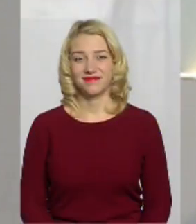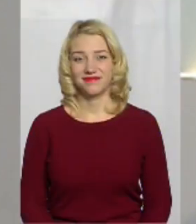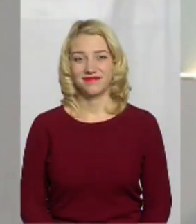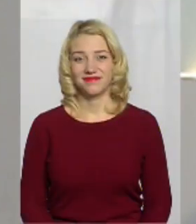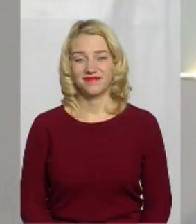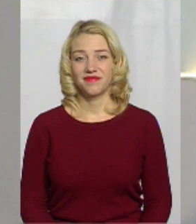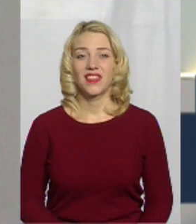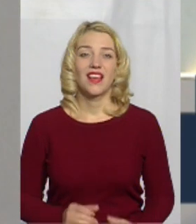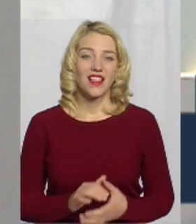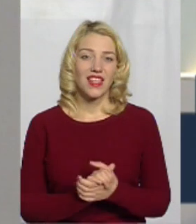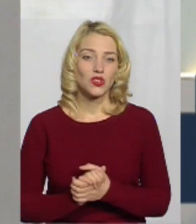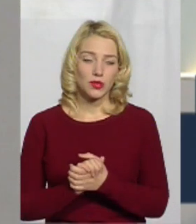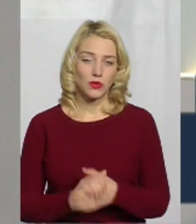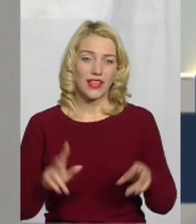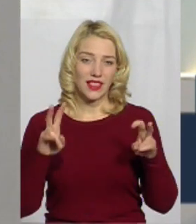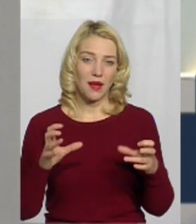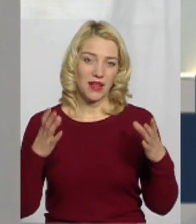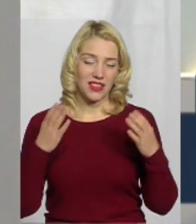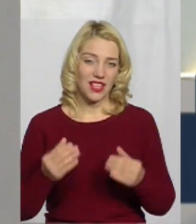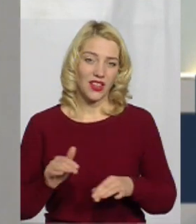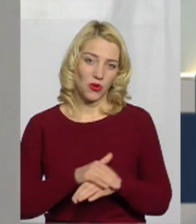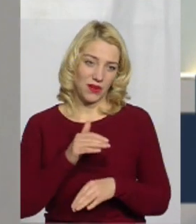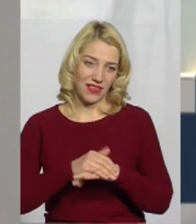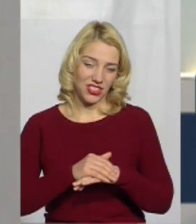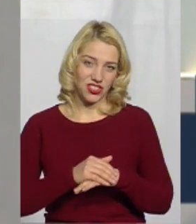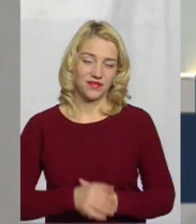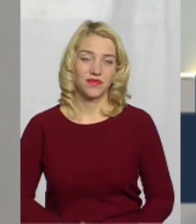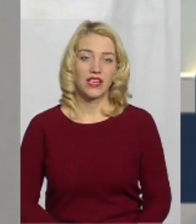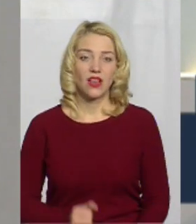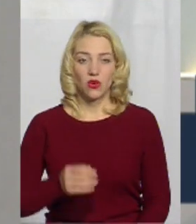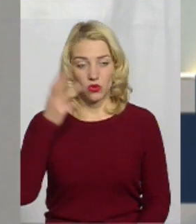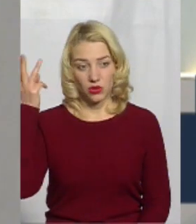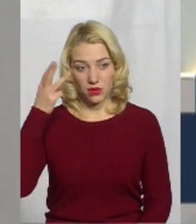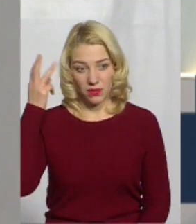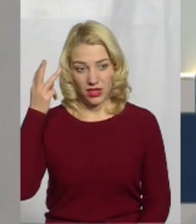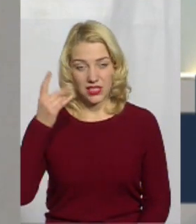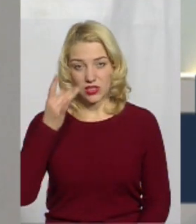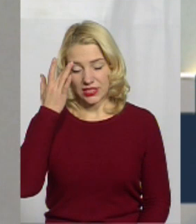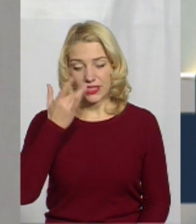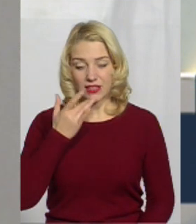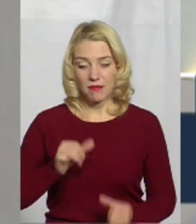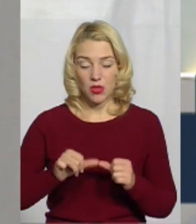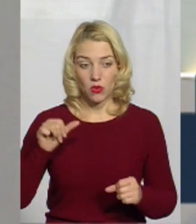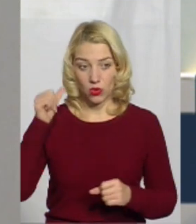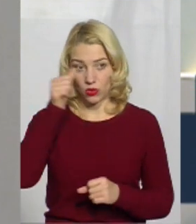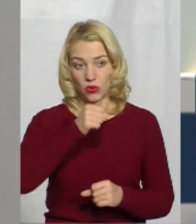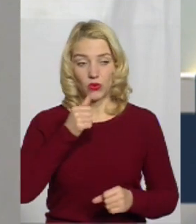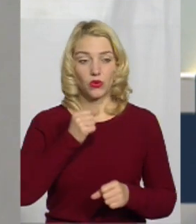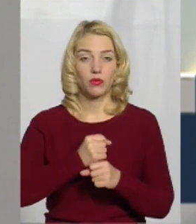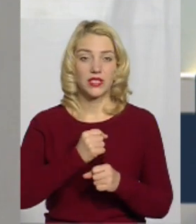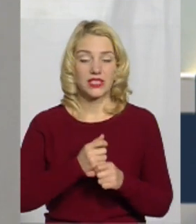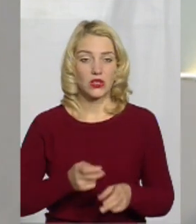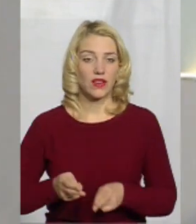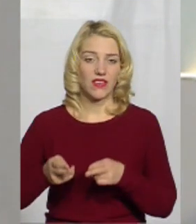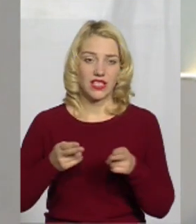На Суспільному тема дня. Добрий вечір. У Хмельницькому з літа минулого року працює